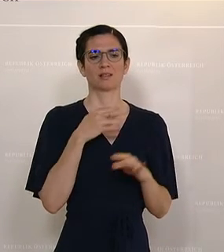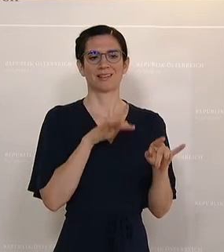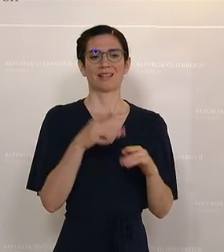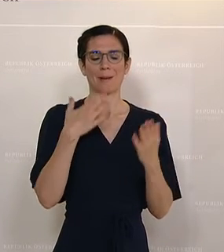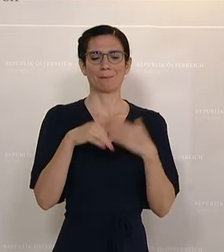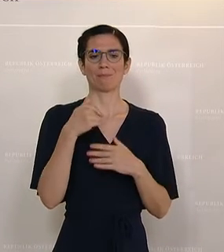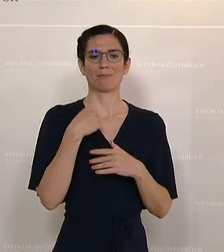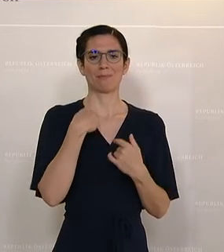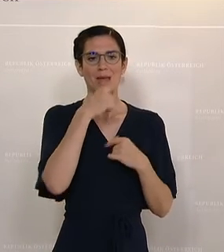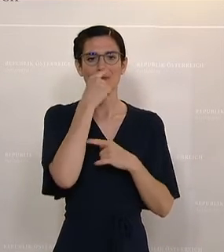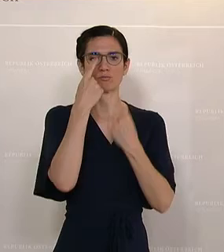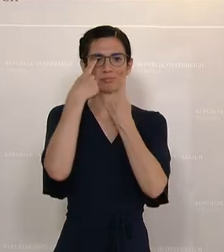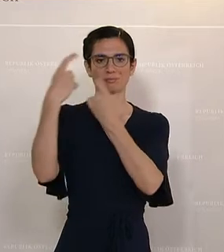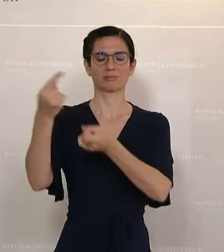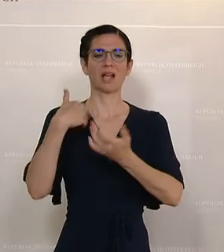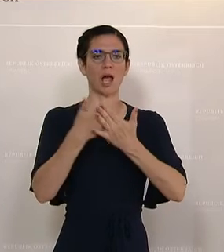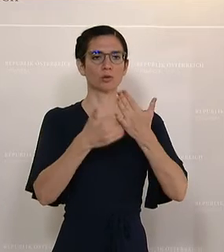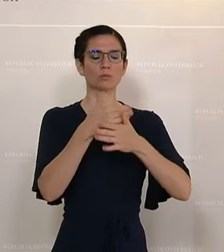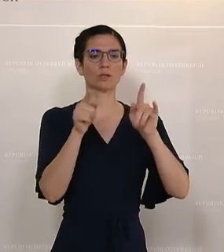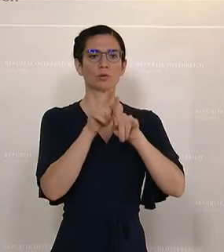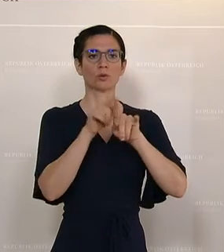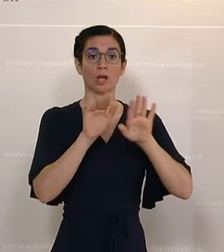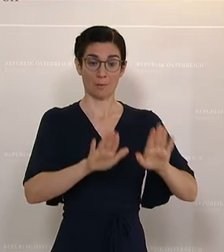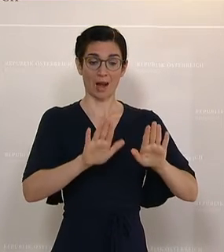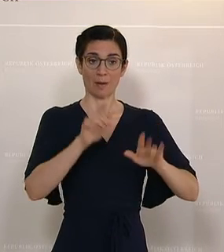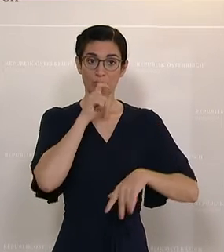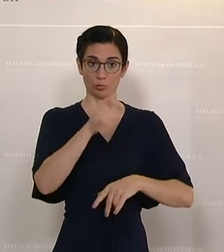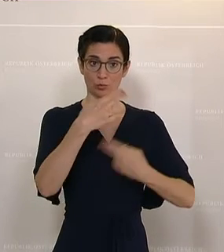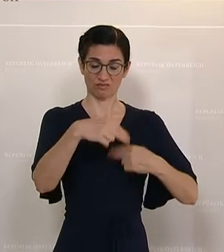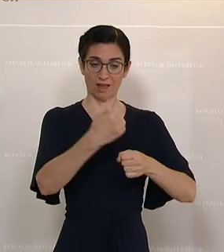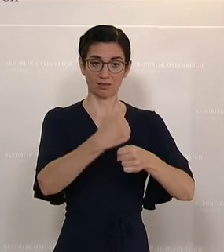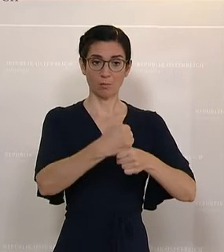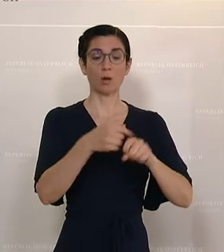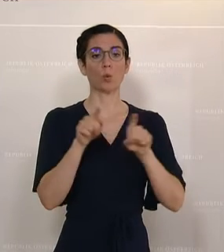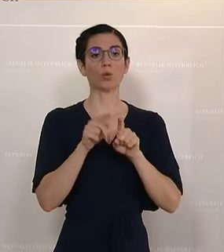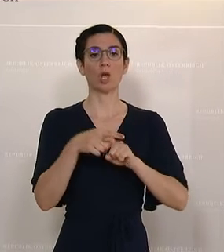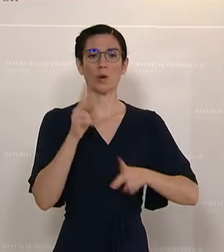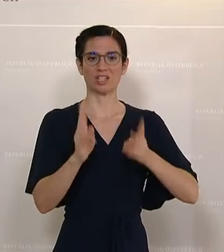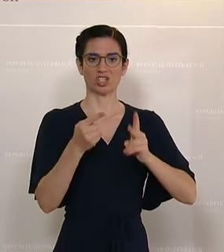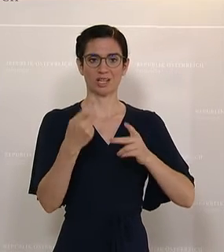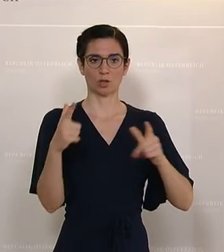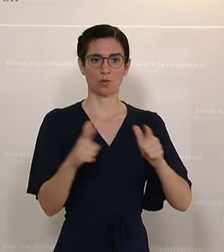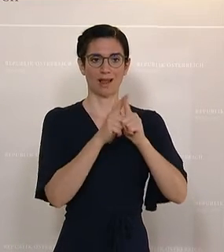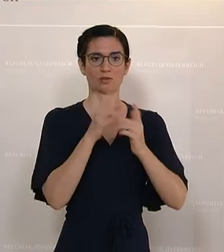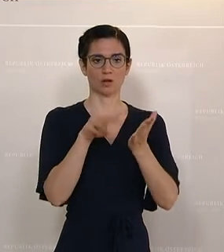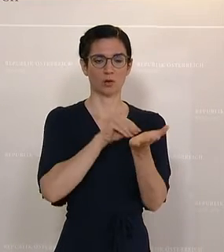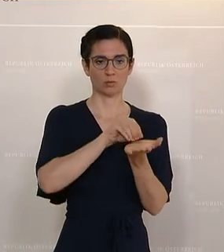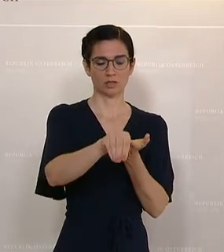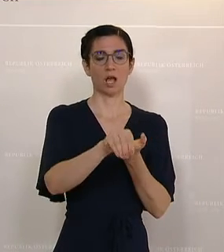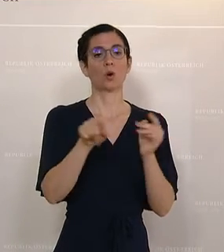Ausbildung zu bekommen, Menschen im Beruf zu halten, durch die deutliche Erhöhung auch der Entschädigung, auch durch die zusätzliche